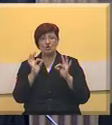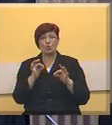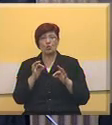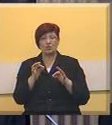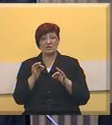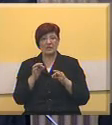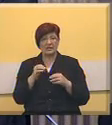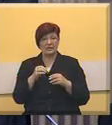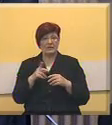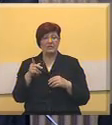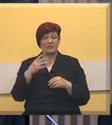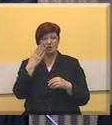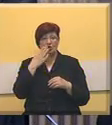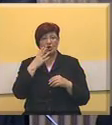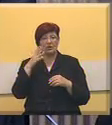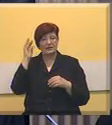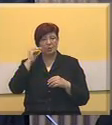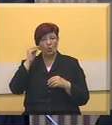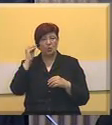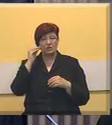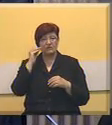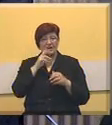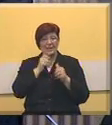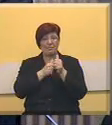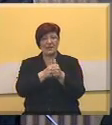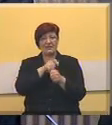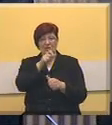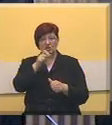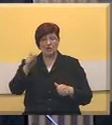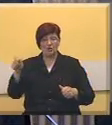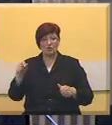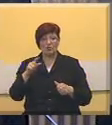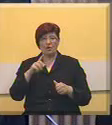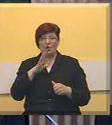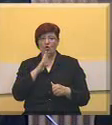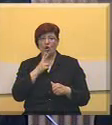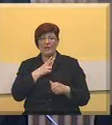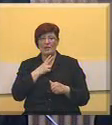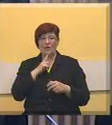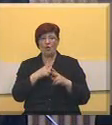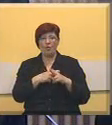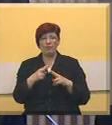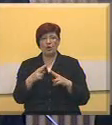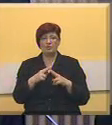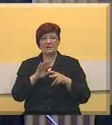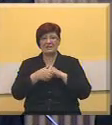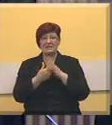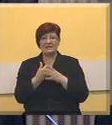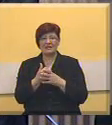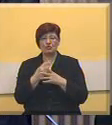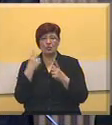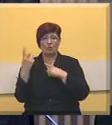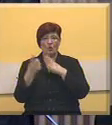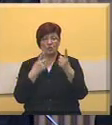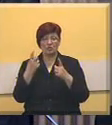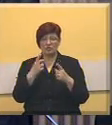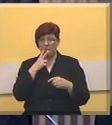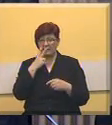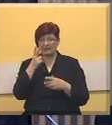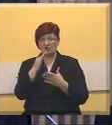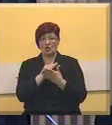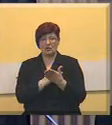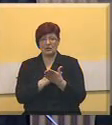spreme iskustva i strukture pratećeg osoblja kojim raspolaže u potpunosti zadovoljava uslove predviđene